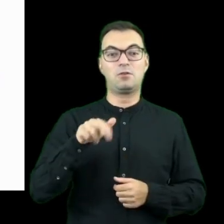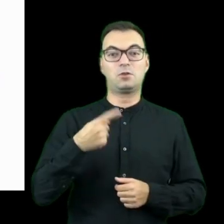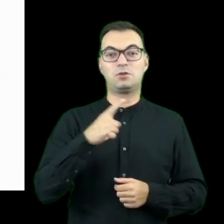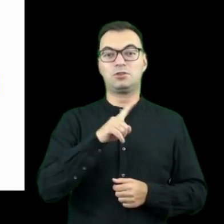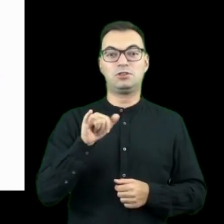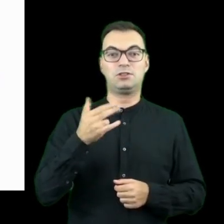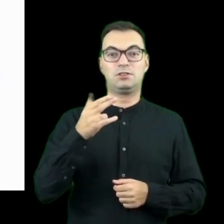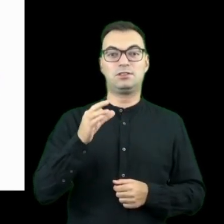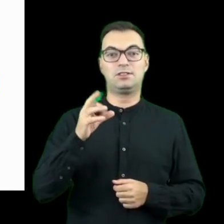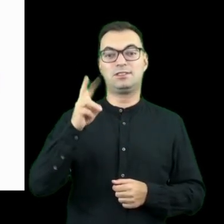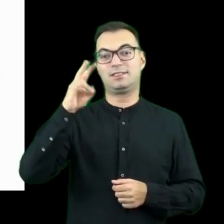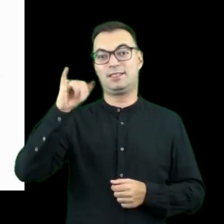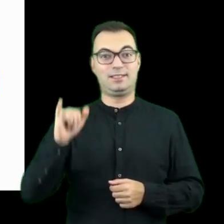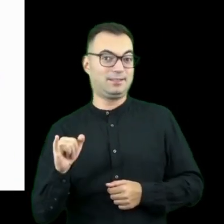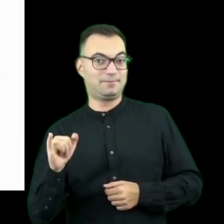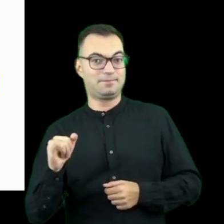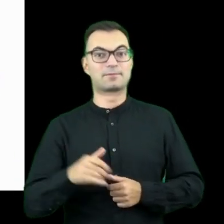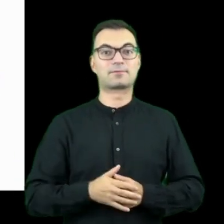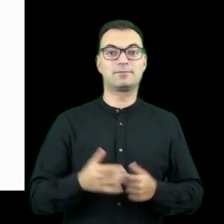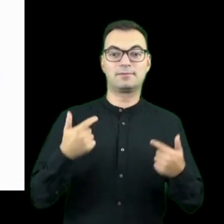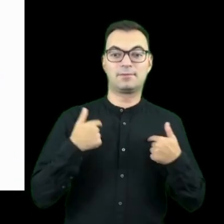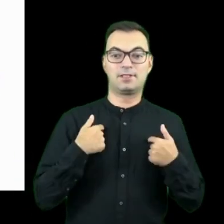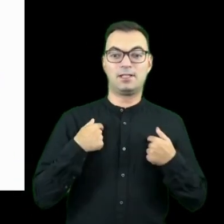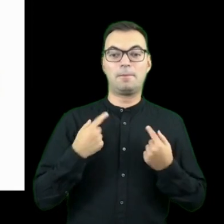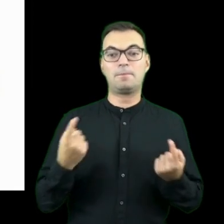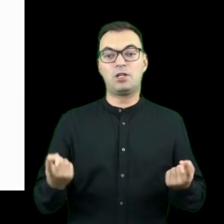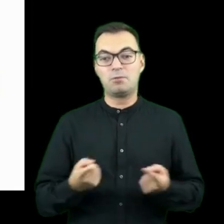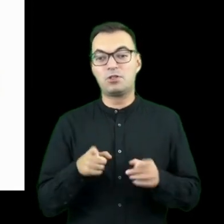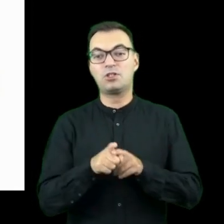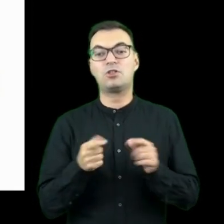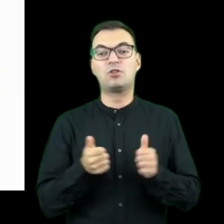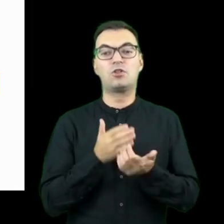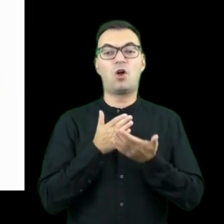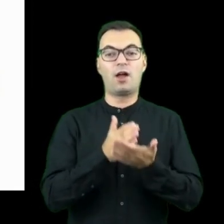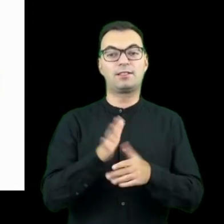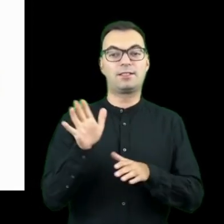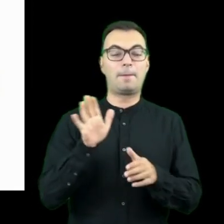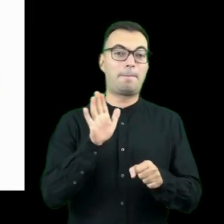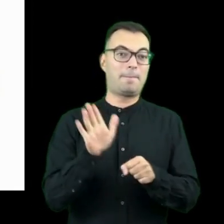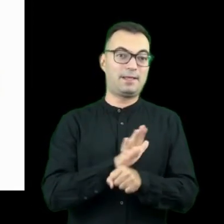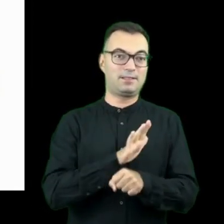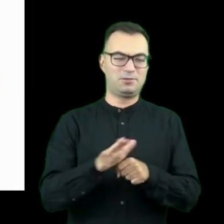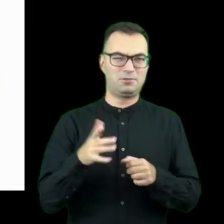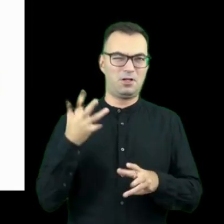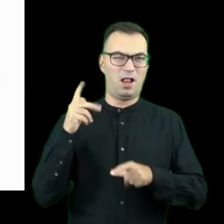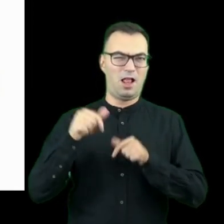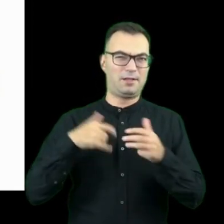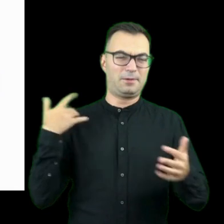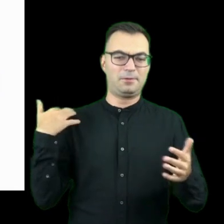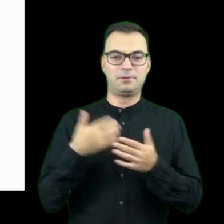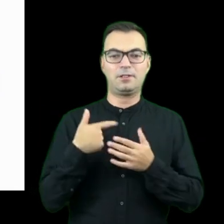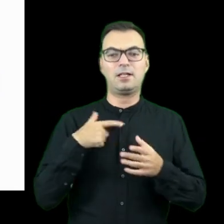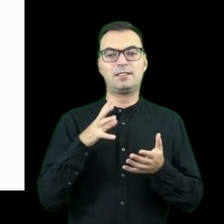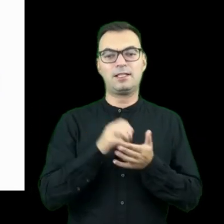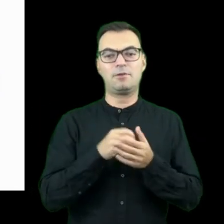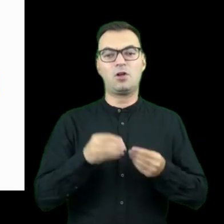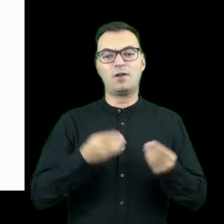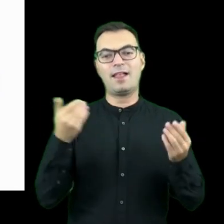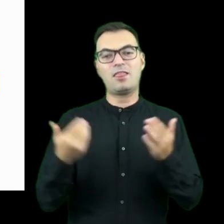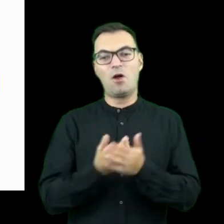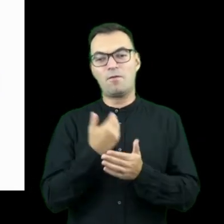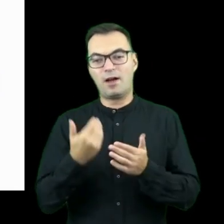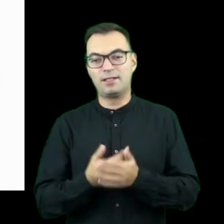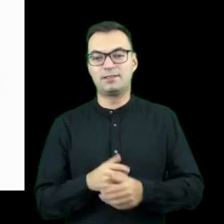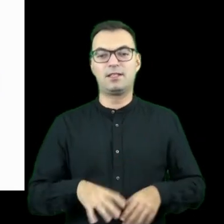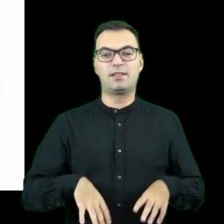Rodziński, jestem przedsiębiorcą i doradcą biznesowym. Właściwie od kilkunastu lat zajmuję się rozwijaniem innowacji. Na